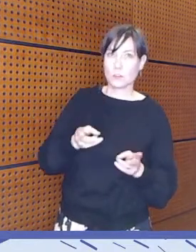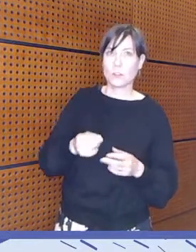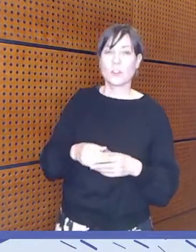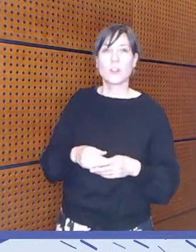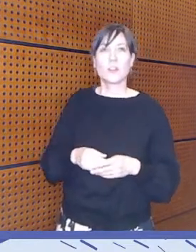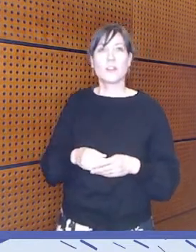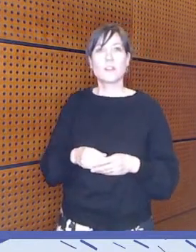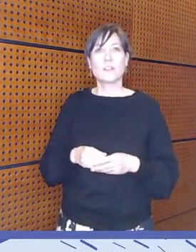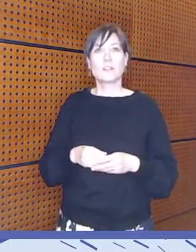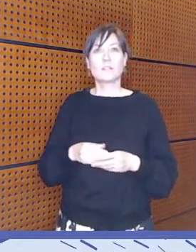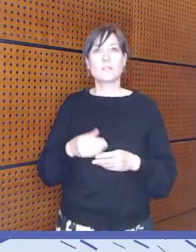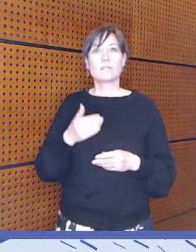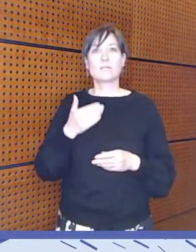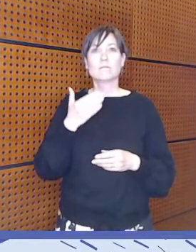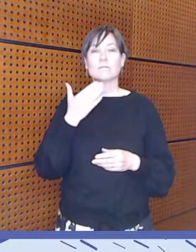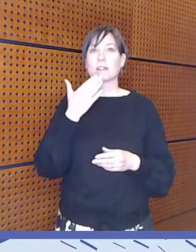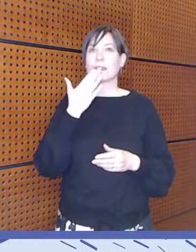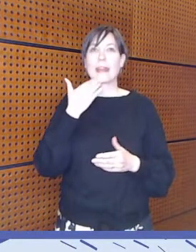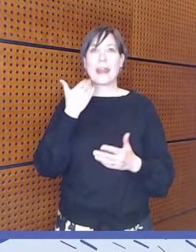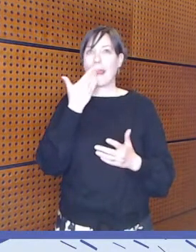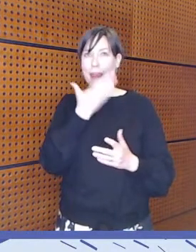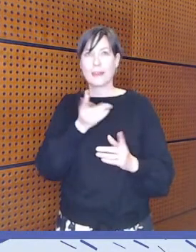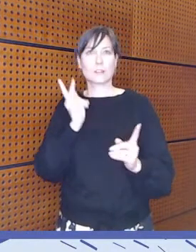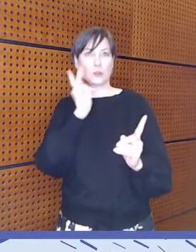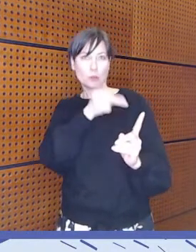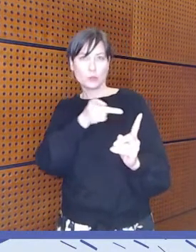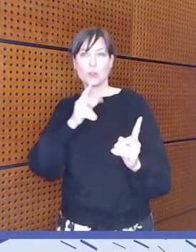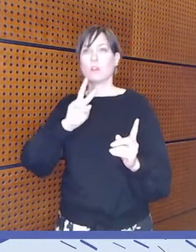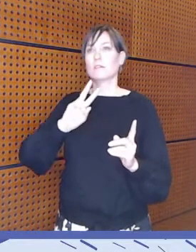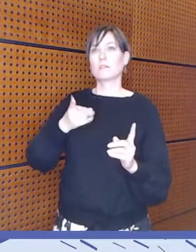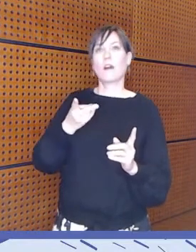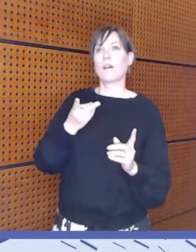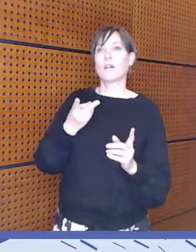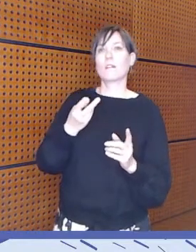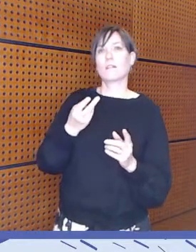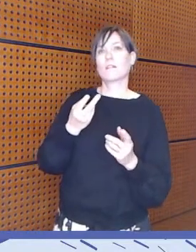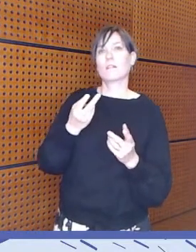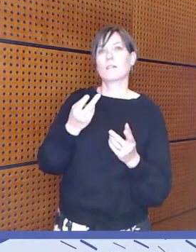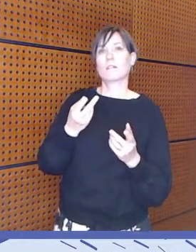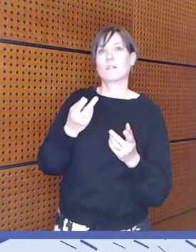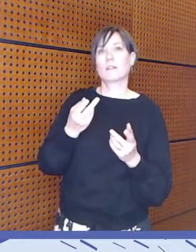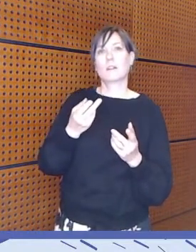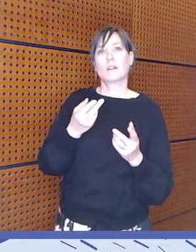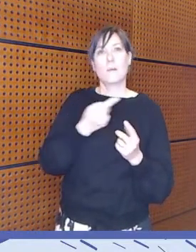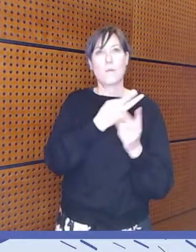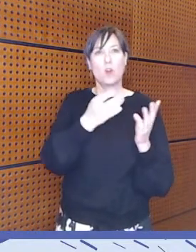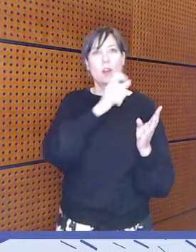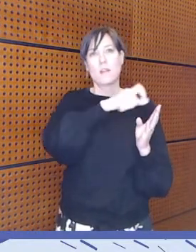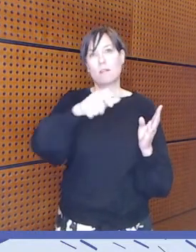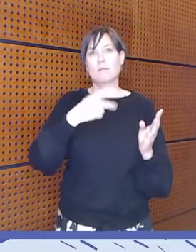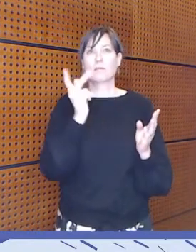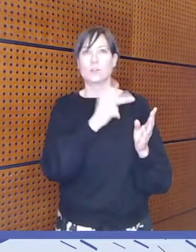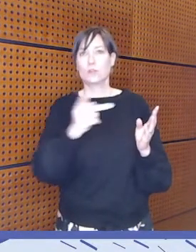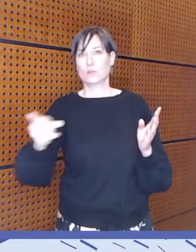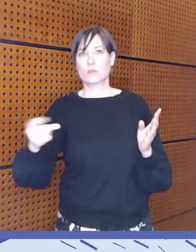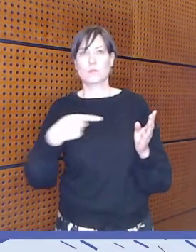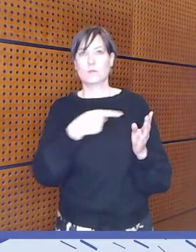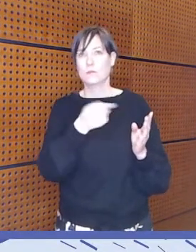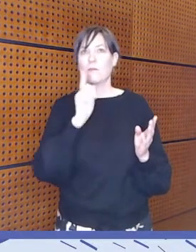että kenelle tai sitten haluaako useamman panelistin vastaavan? Siellä oliko Ismo